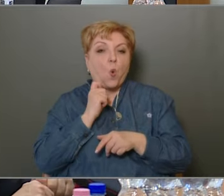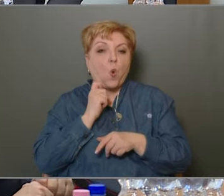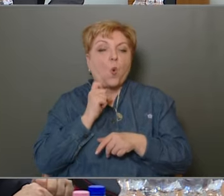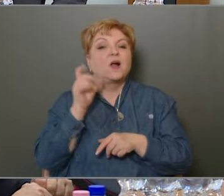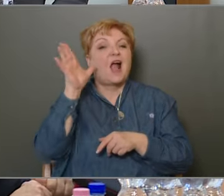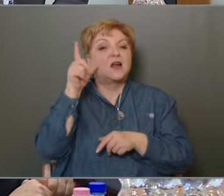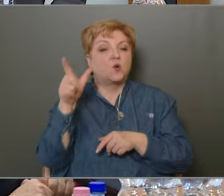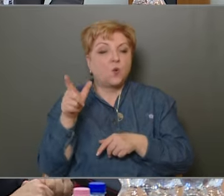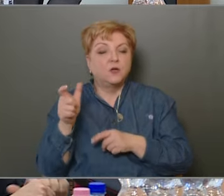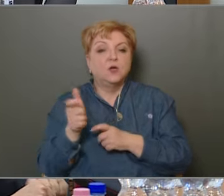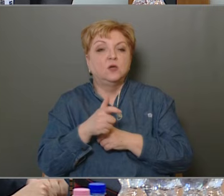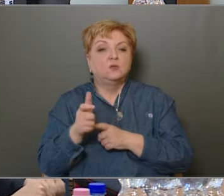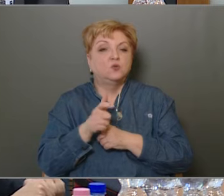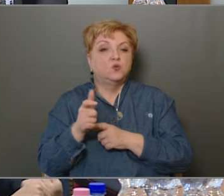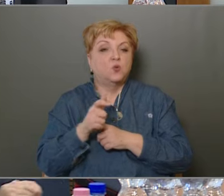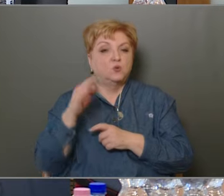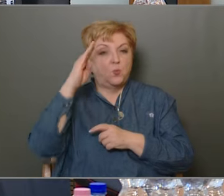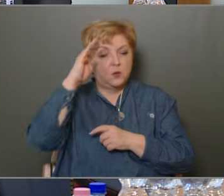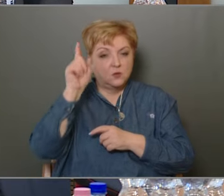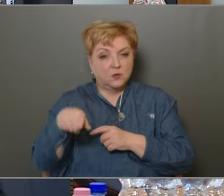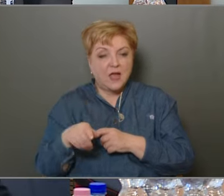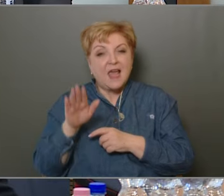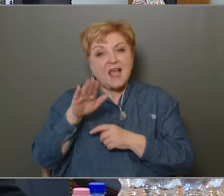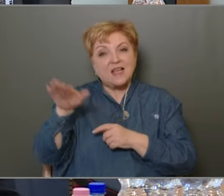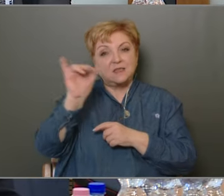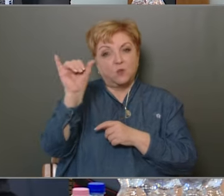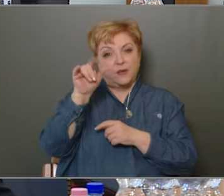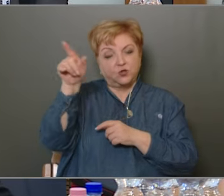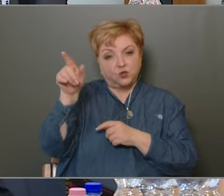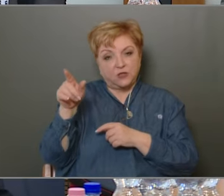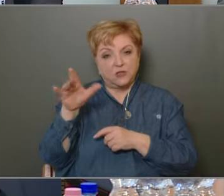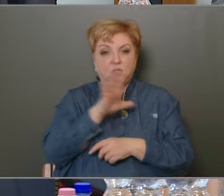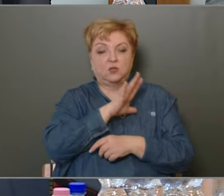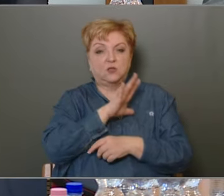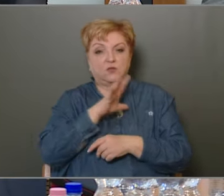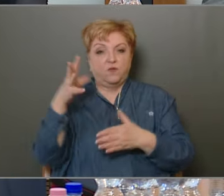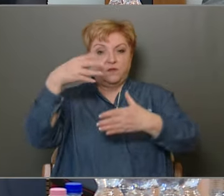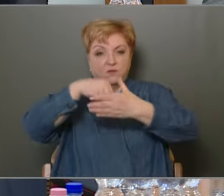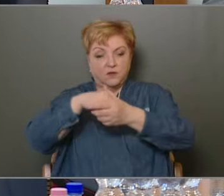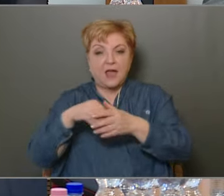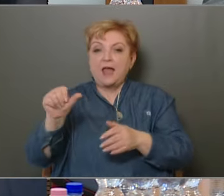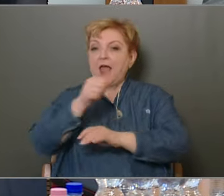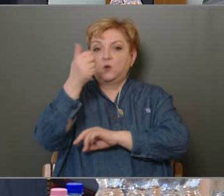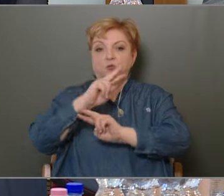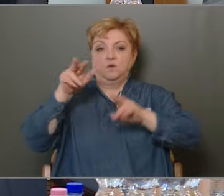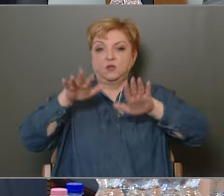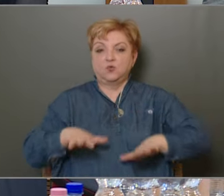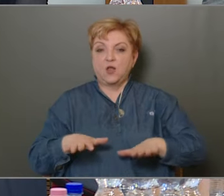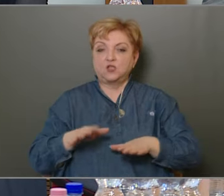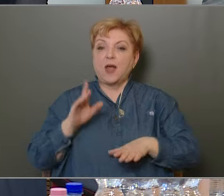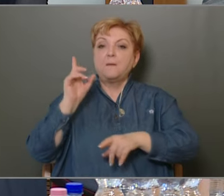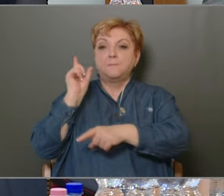ezredes urat, az Észak-pesti katasztrófavédelmi kirendeltség vezetőjét Először vesz rész így a testületi ülésen